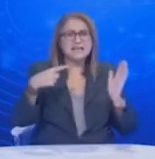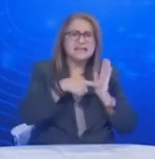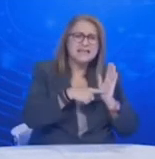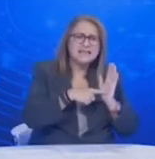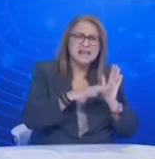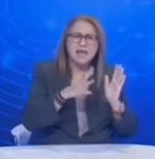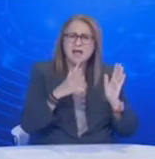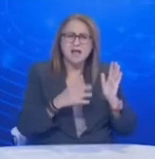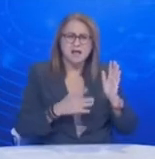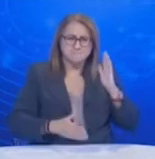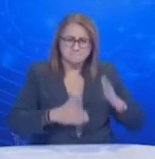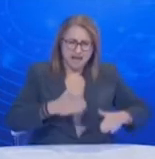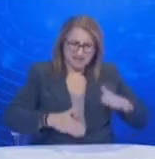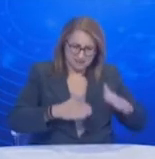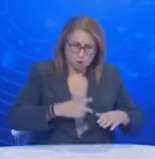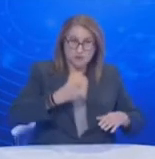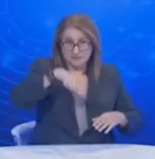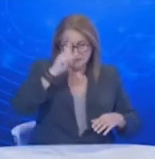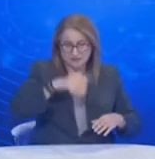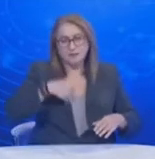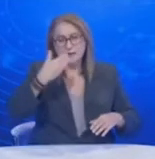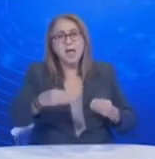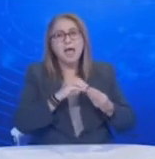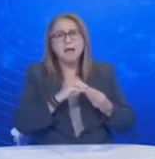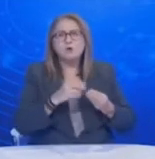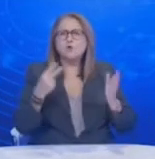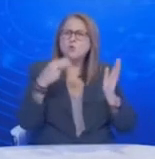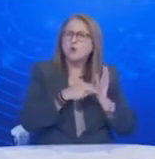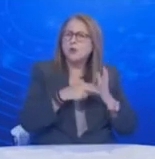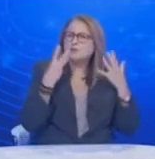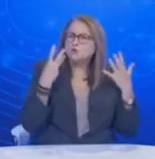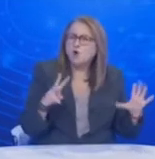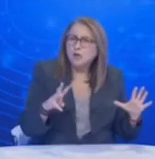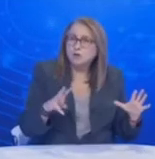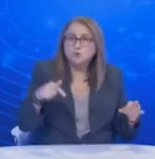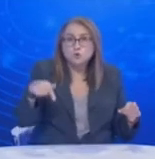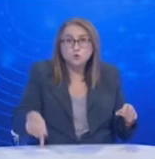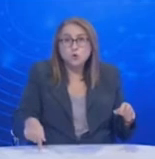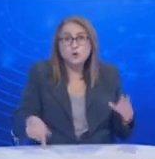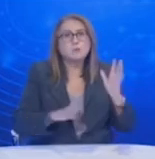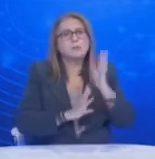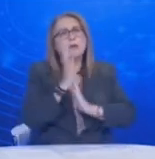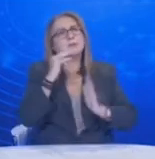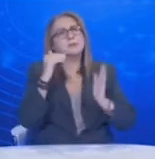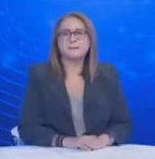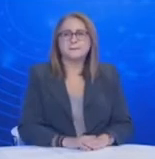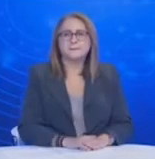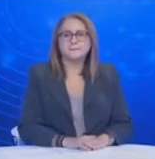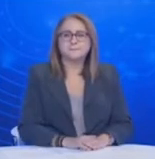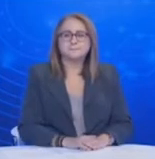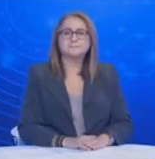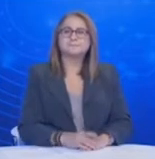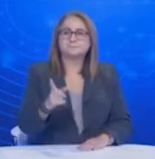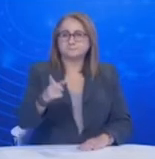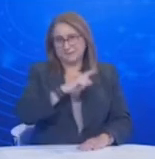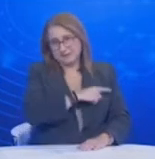λάθος τον Απρίλιο και αυτή τη στιγμή στη χώρα γίνονται πάνω από 15.000 τεστ καθημερινά Και ότι το